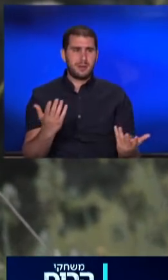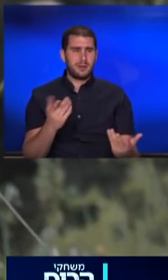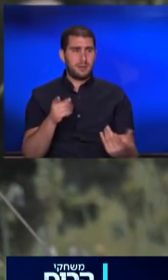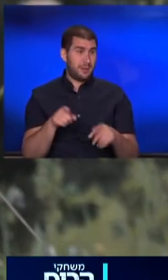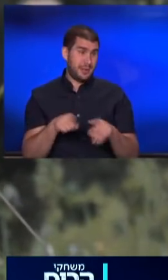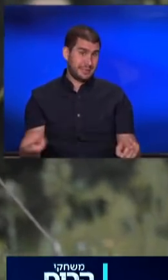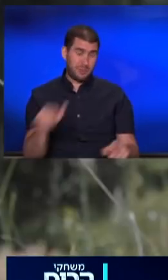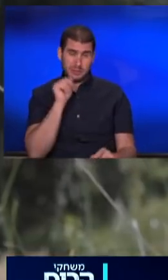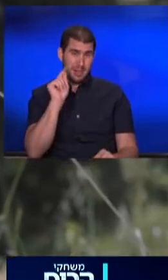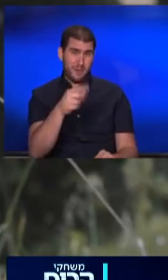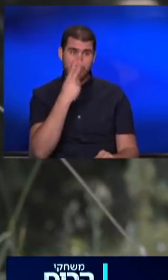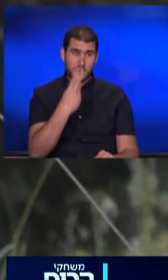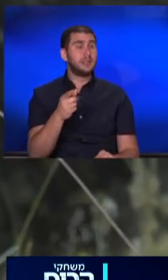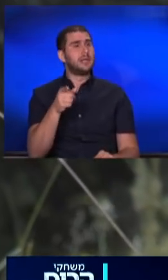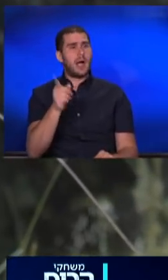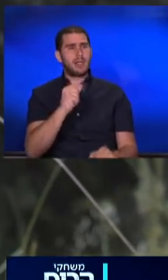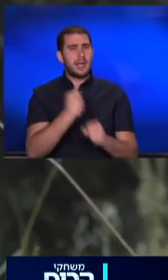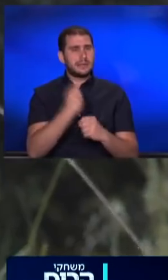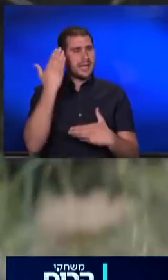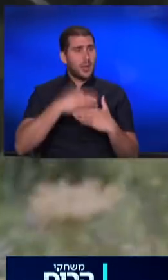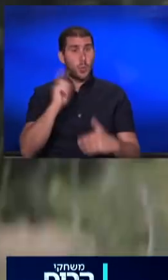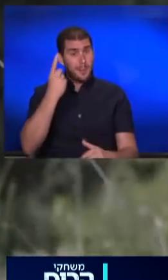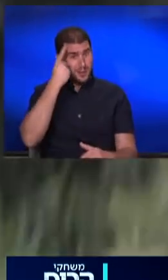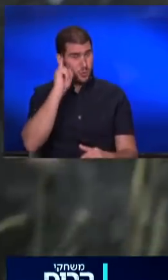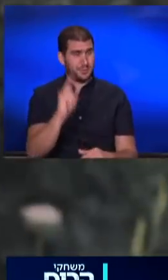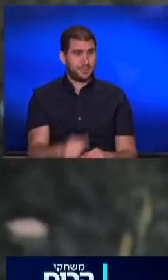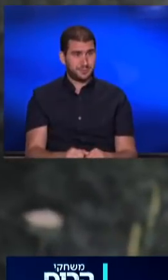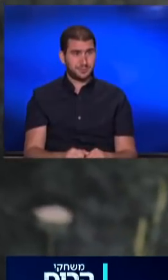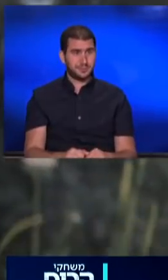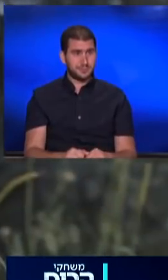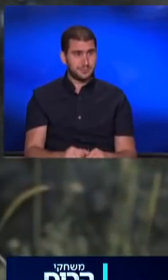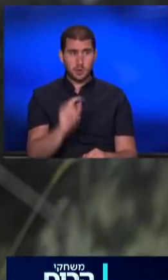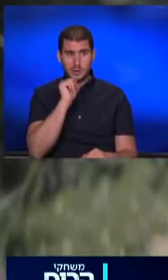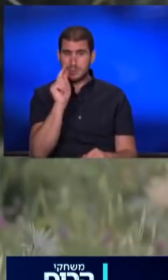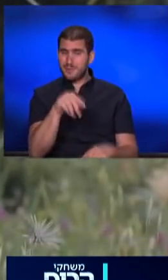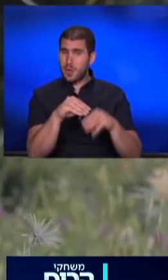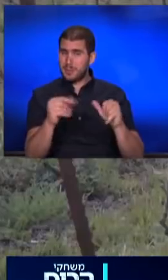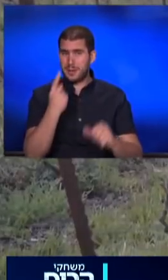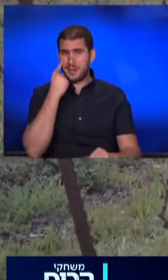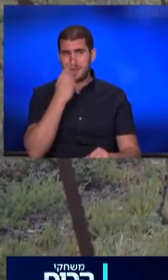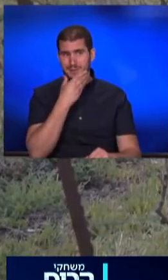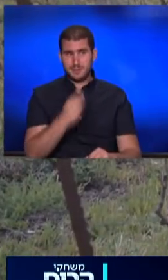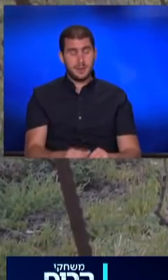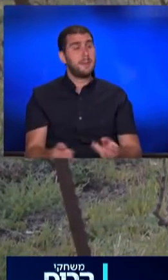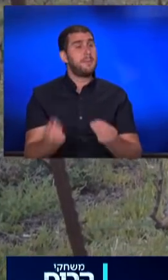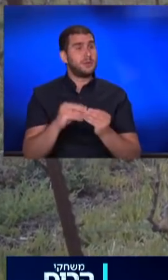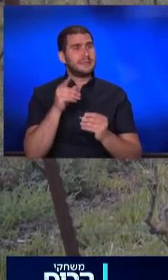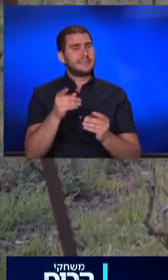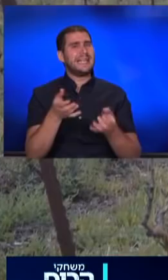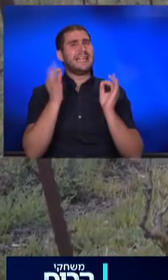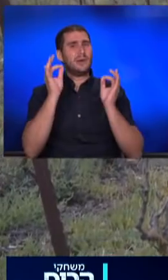שהתעצלתם, לא רציתם לבוא איתי. אז זה היה אל תעסיקת, שכולם ידעו, שלא רציתם לבוא למדבר היפה. מעבר לזה שזה